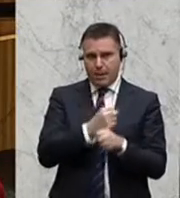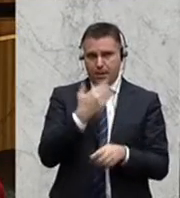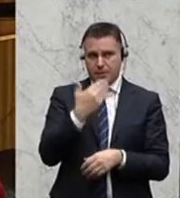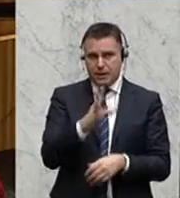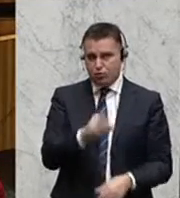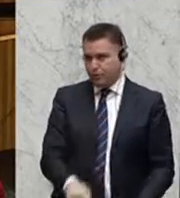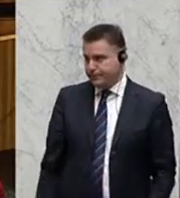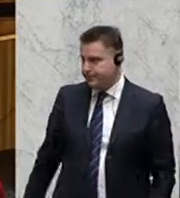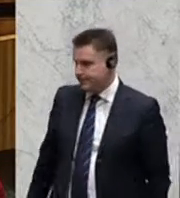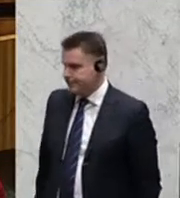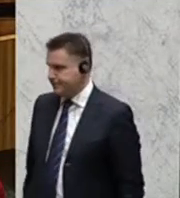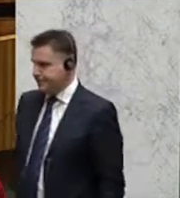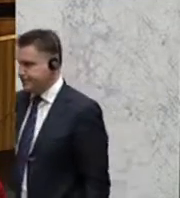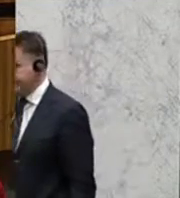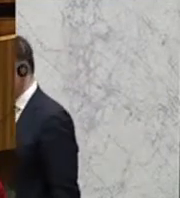Dankeschön.